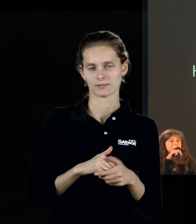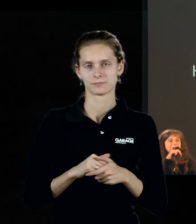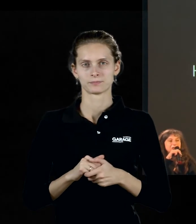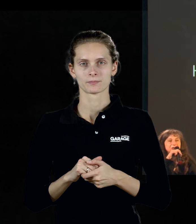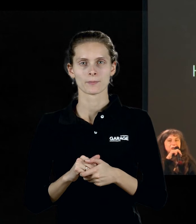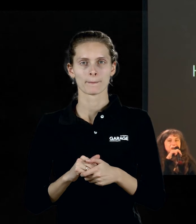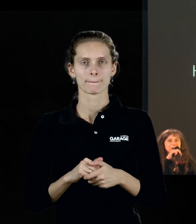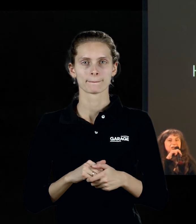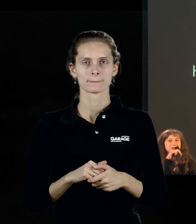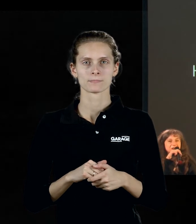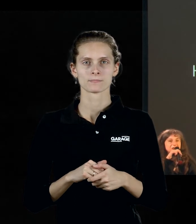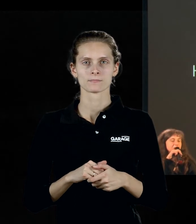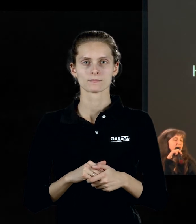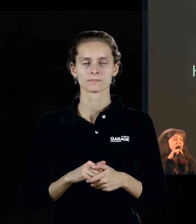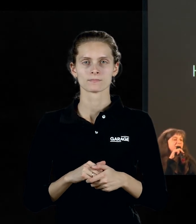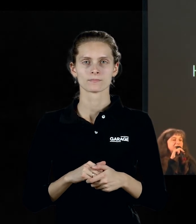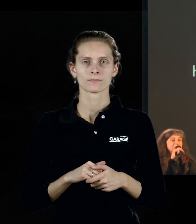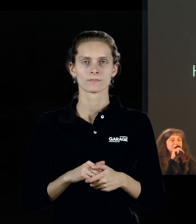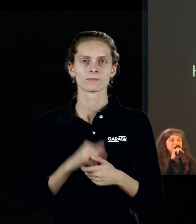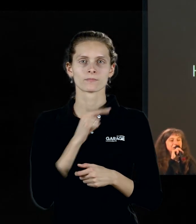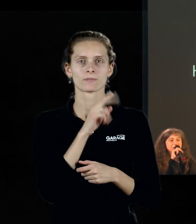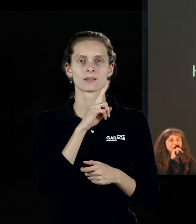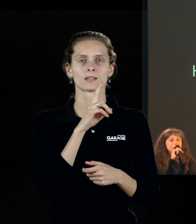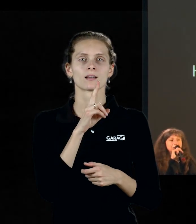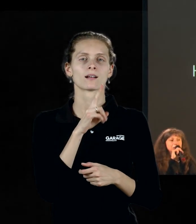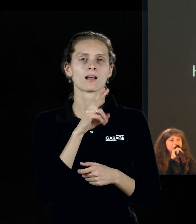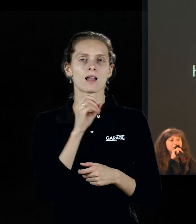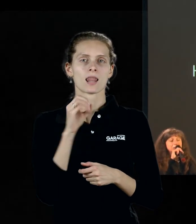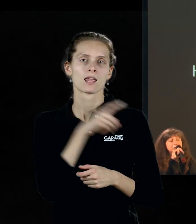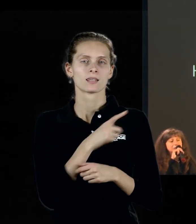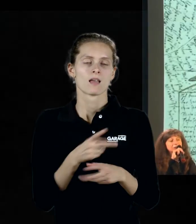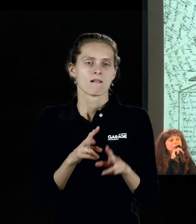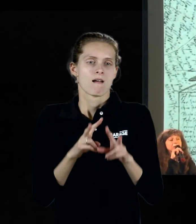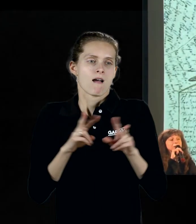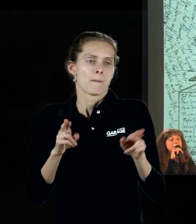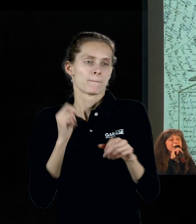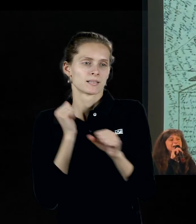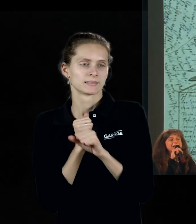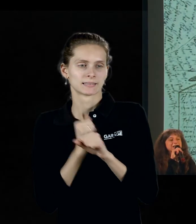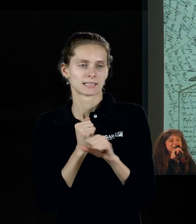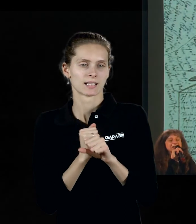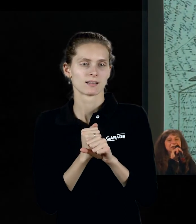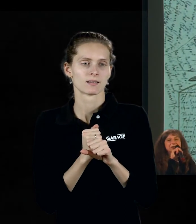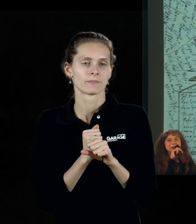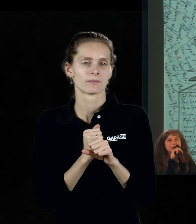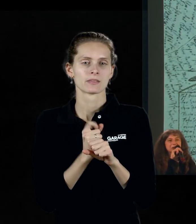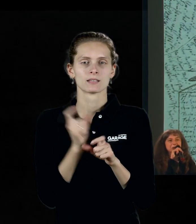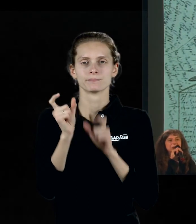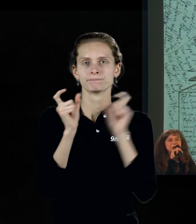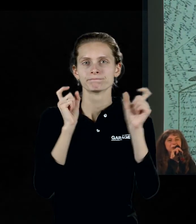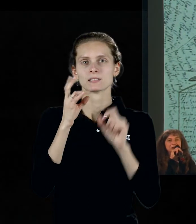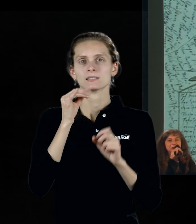Такой персонаж, который так же, как и Клей, сочетал знаки,